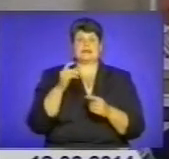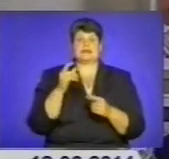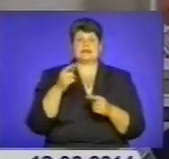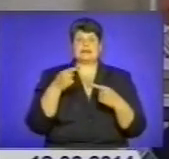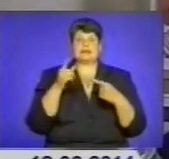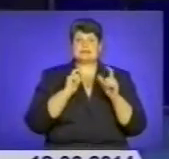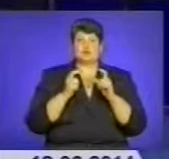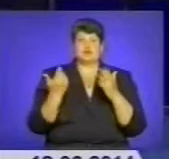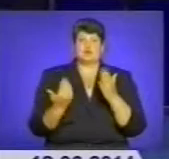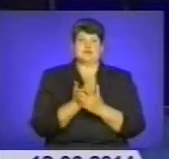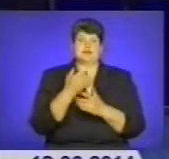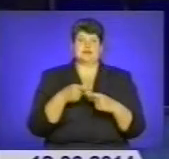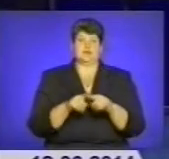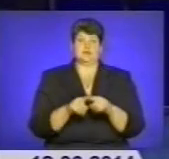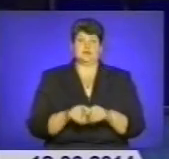технологій.